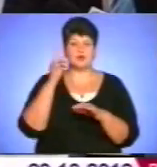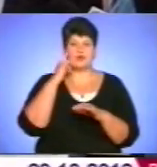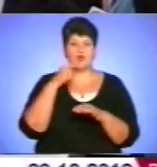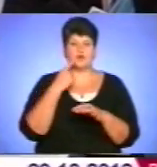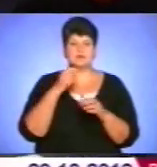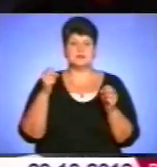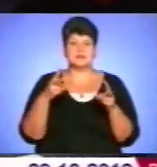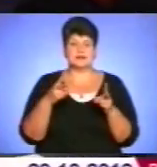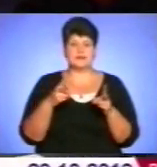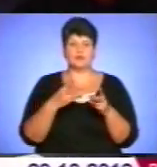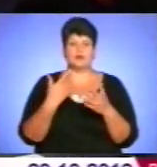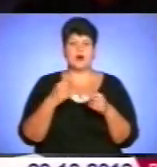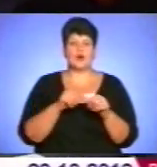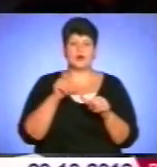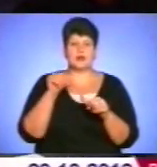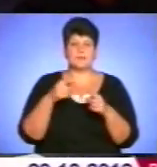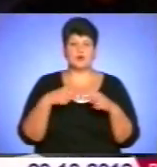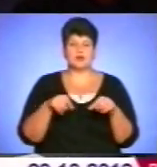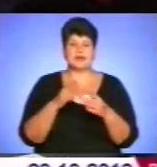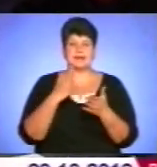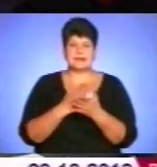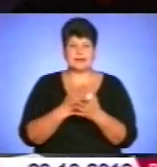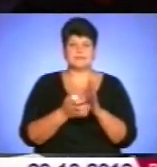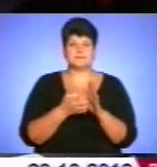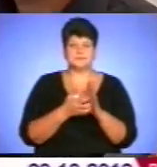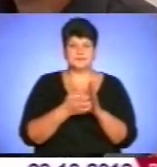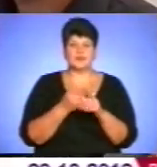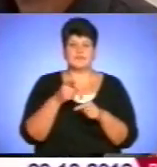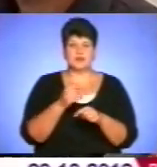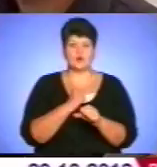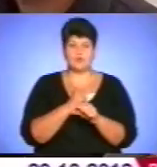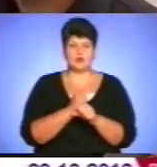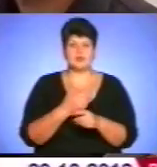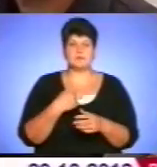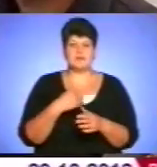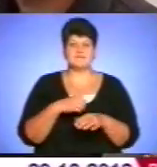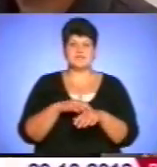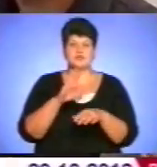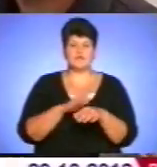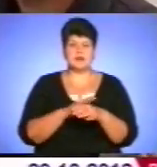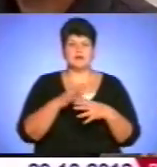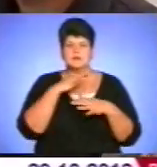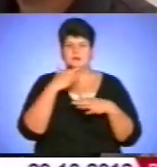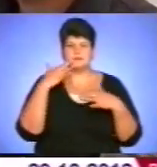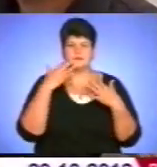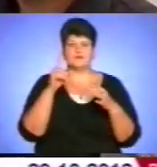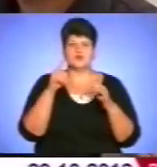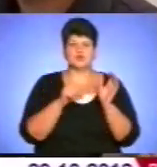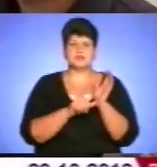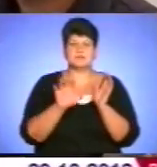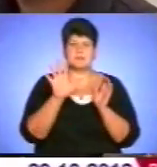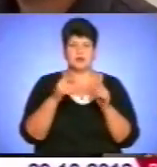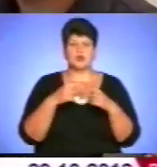права. Тому на деяких округах є недоліки в їх роботі. Ми фіксували масово в 165-му окрузі, що досі